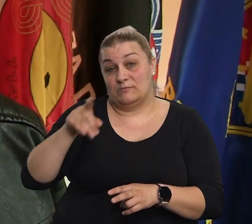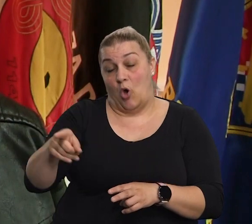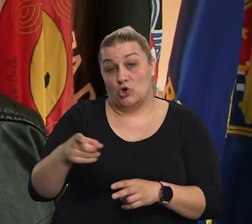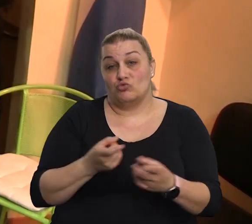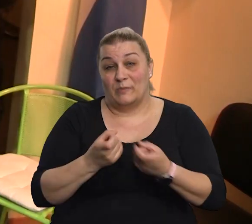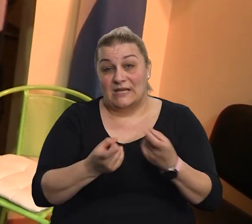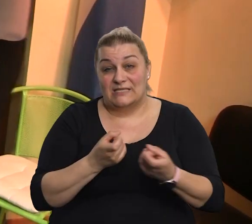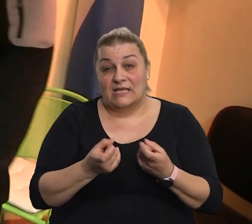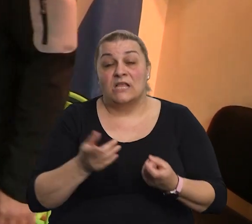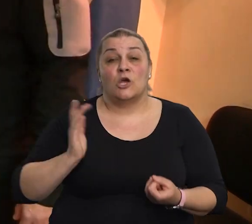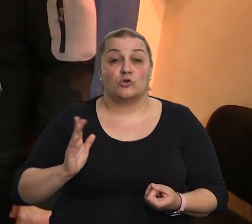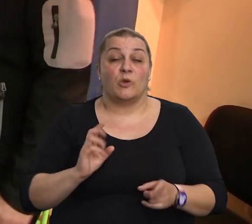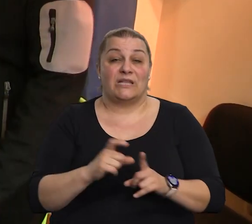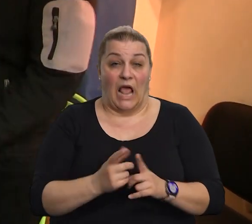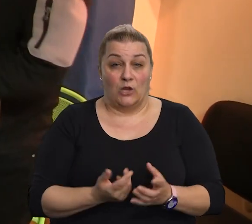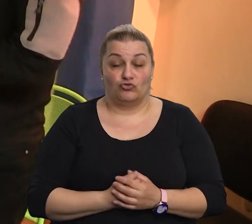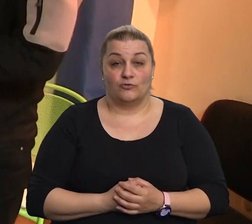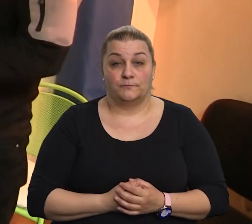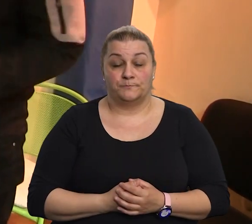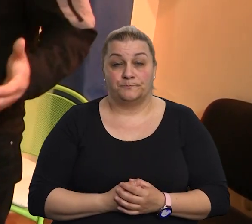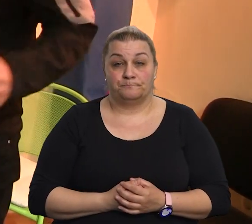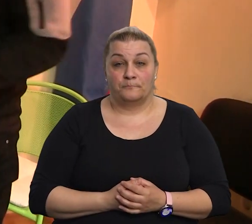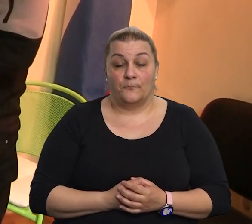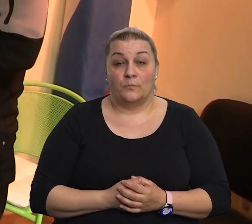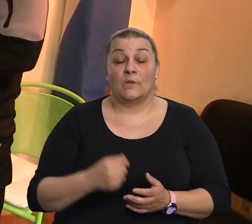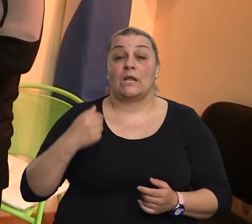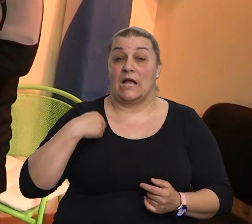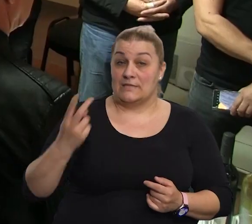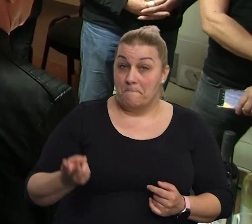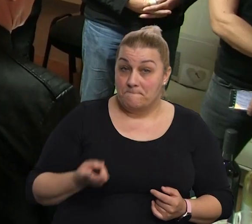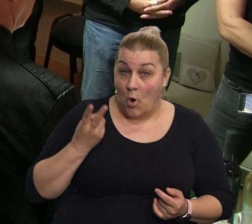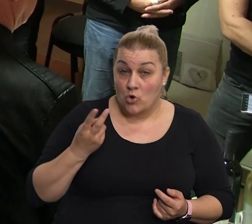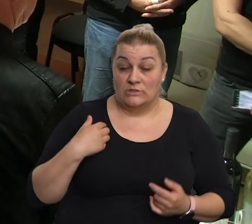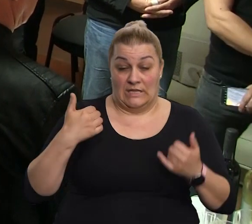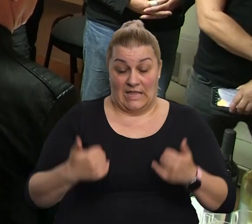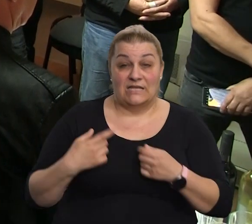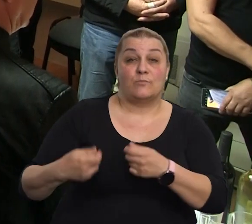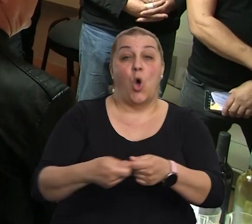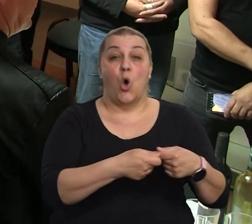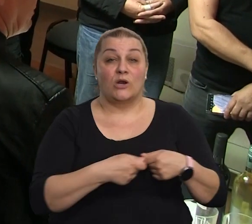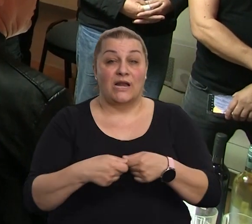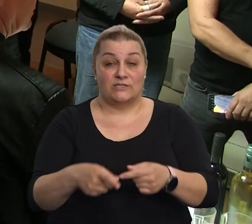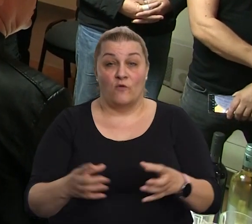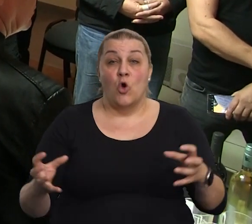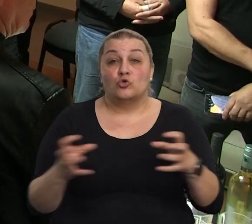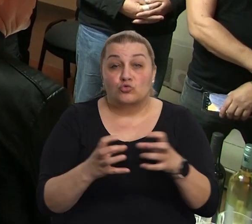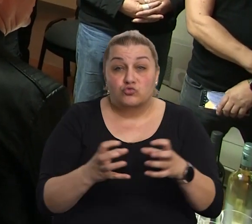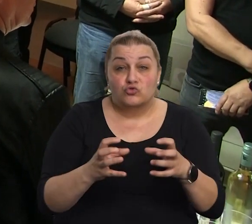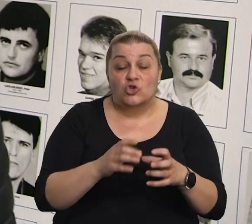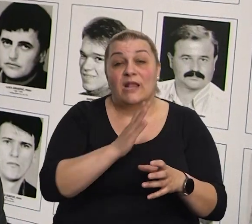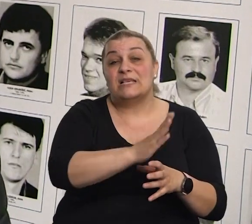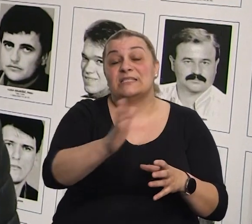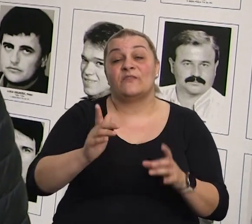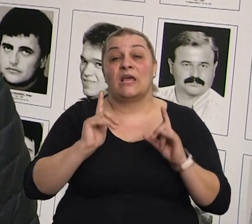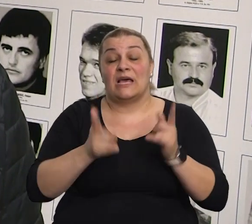reprezentacije gospodin Zlatko Dalić. Evo, podnosno se što smo na današnji dan organizirali druženje svih ratni postojevi i